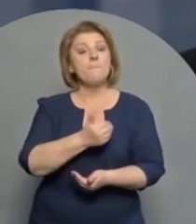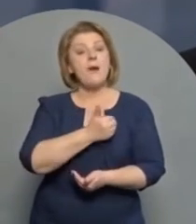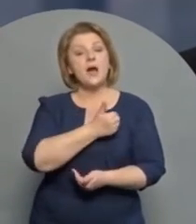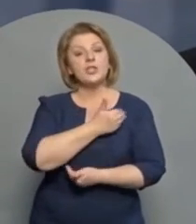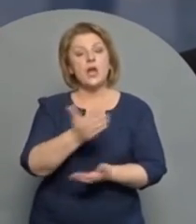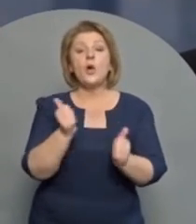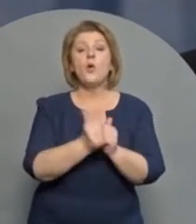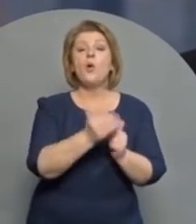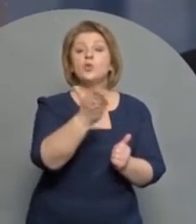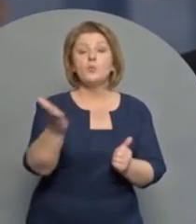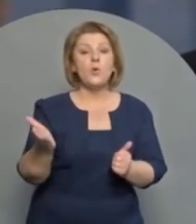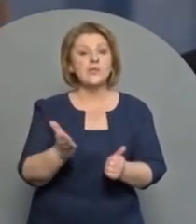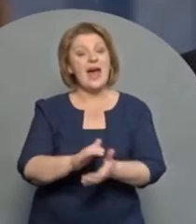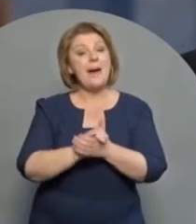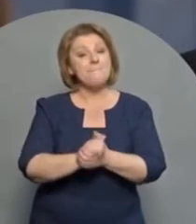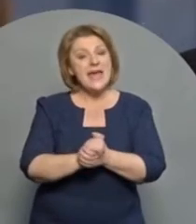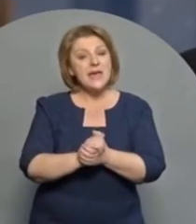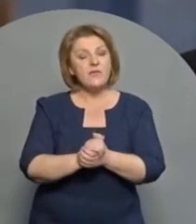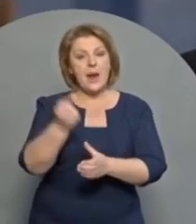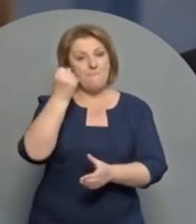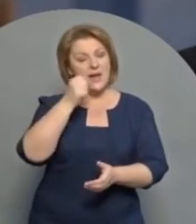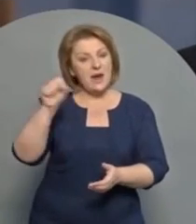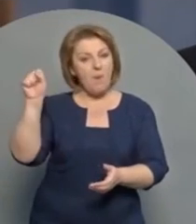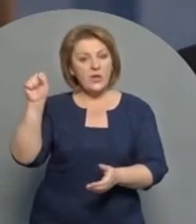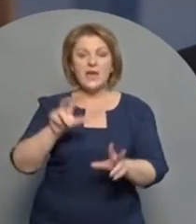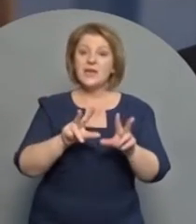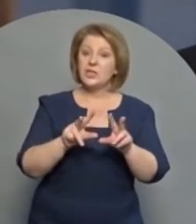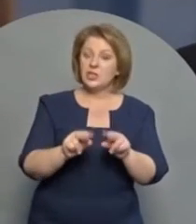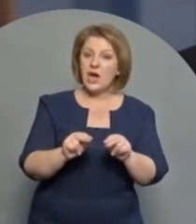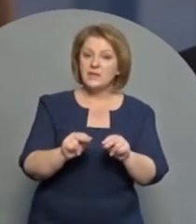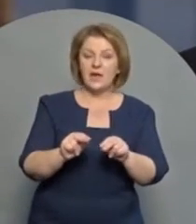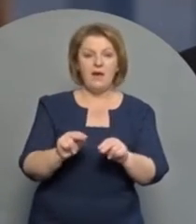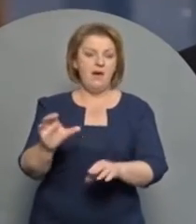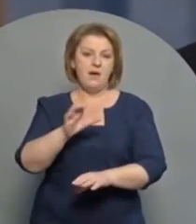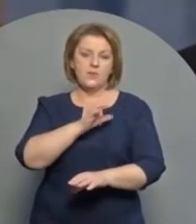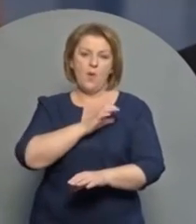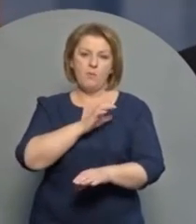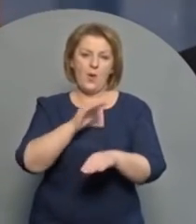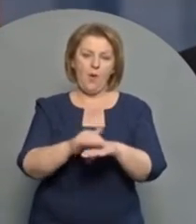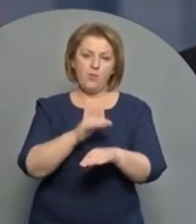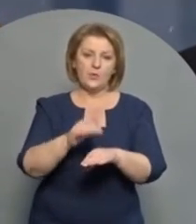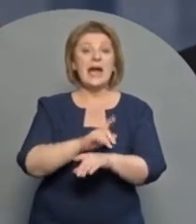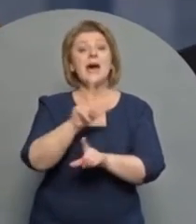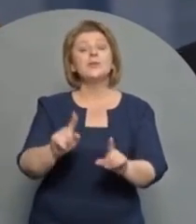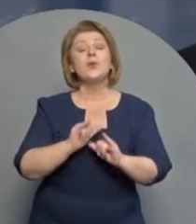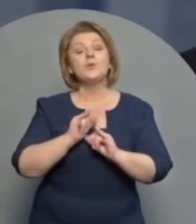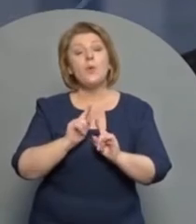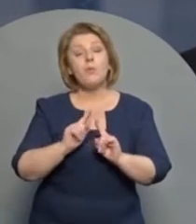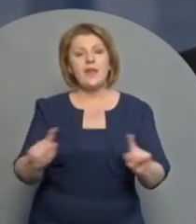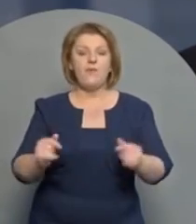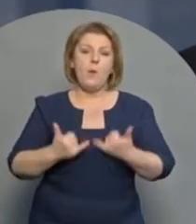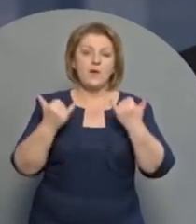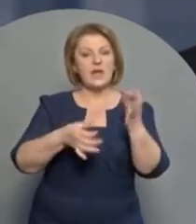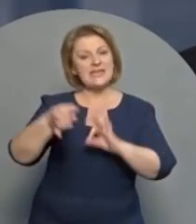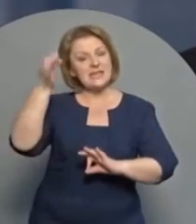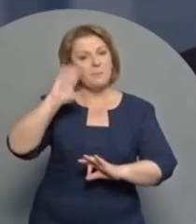І бажаю кожному з вас миру, перемоги, щастя, добробуту. З особливою